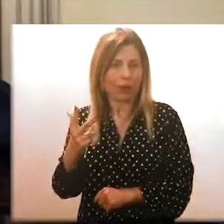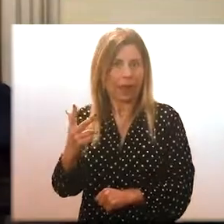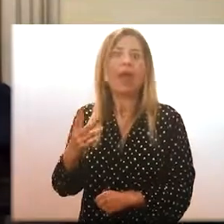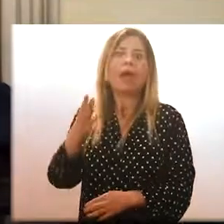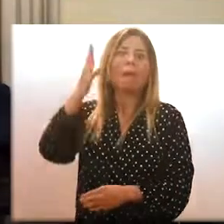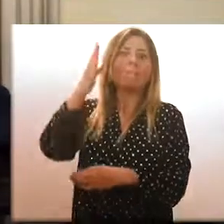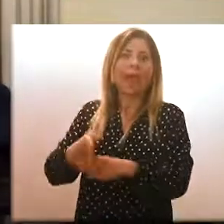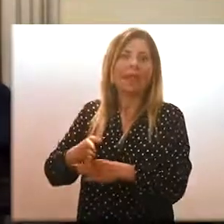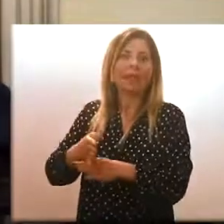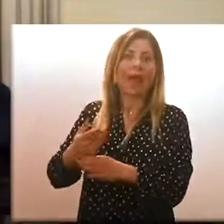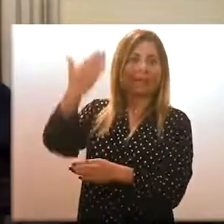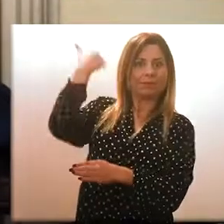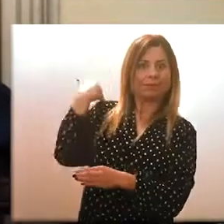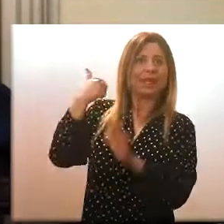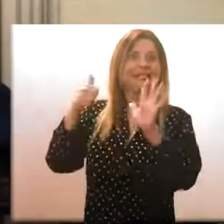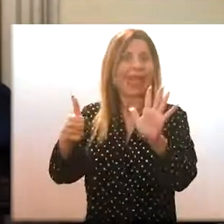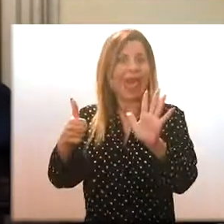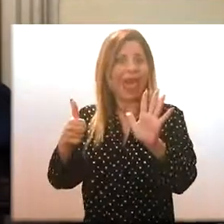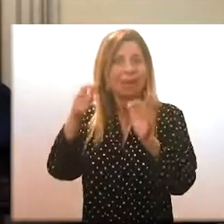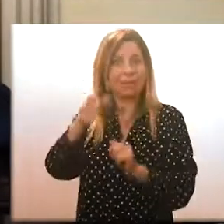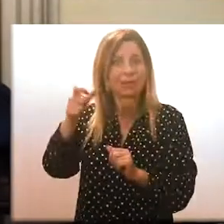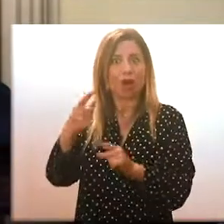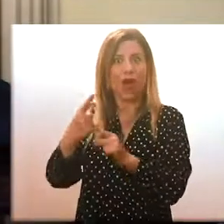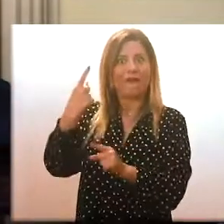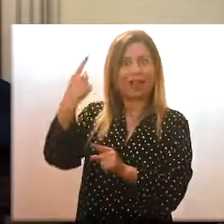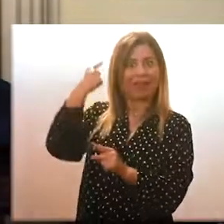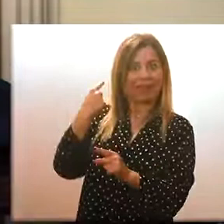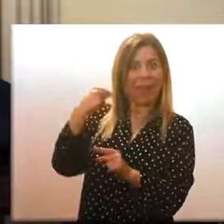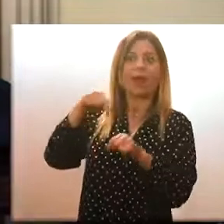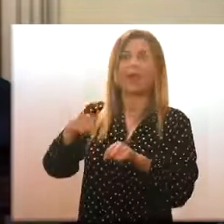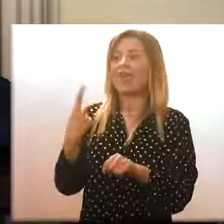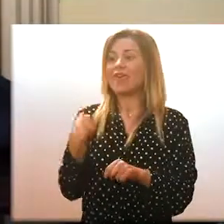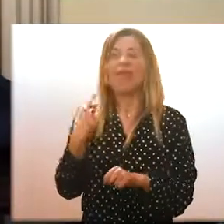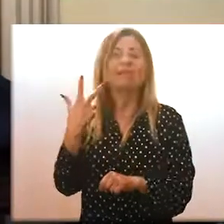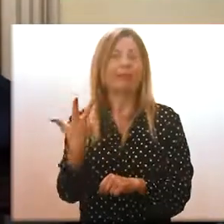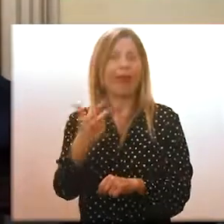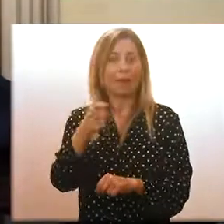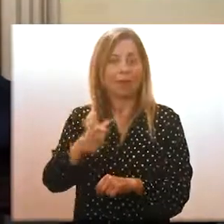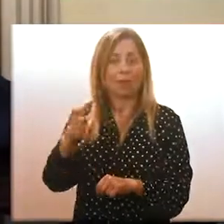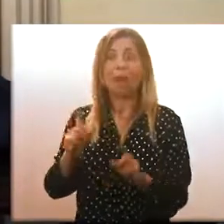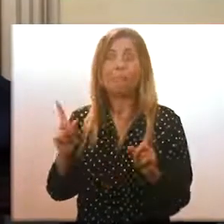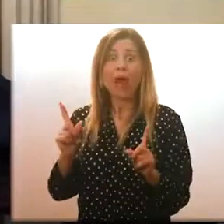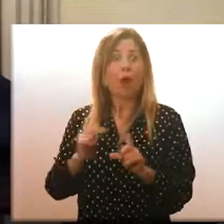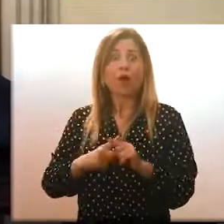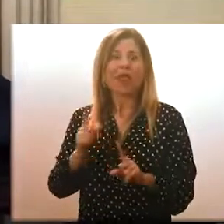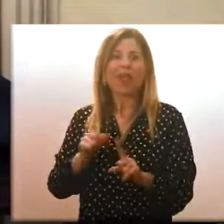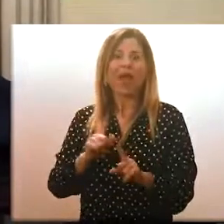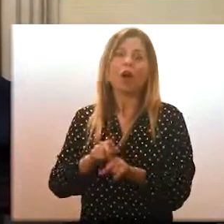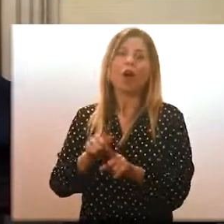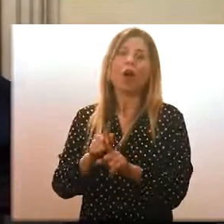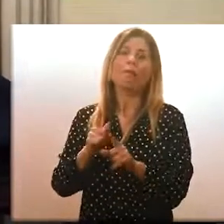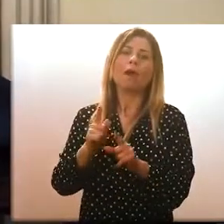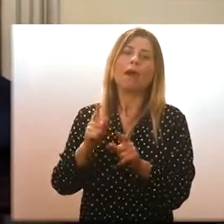metà rispetto ai sei di avantieri, però non abbassiamo la guardia perché questi dati potrebbero